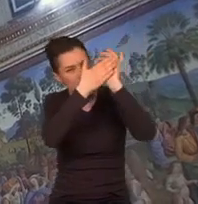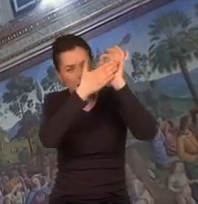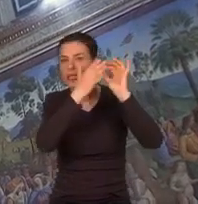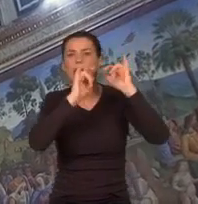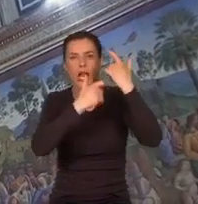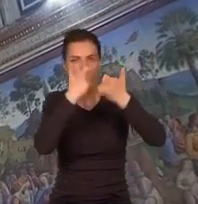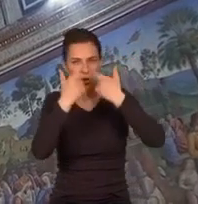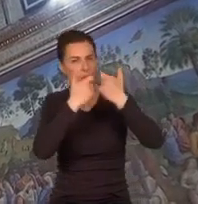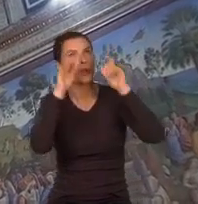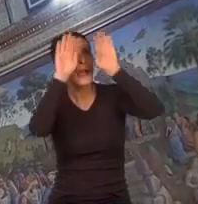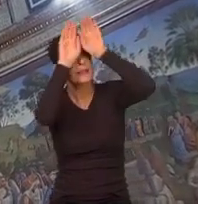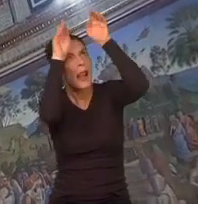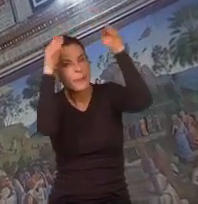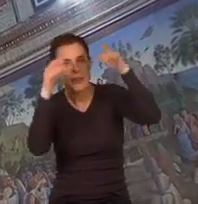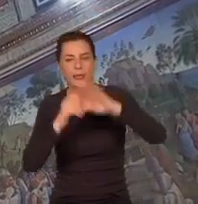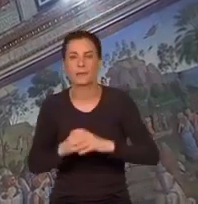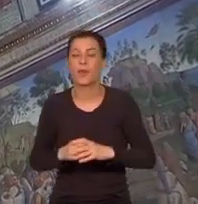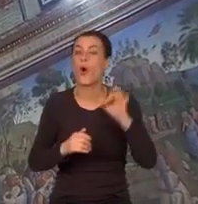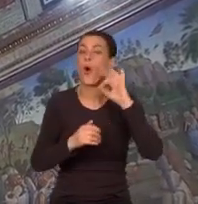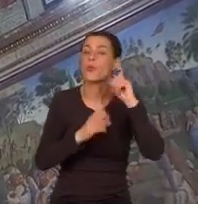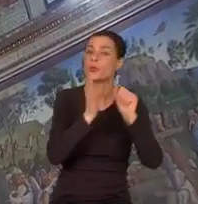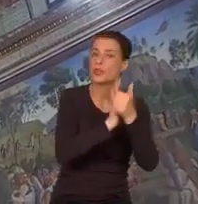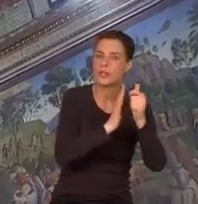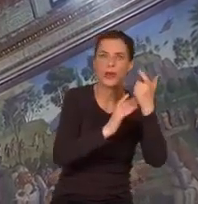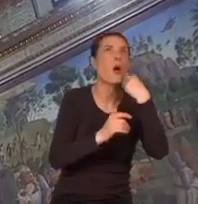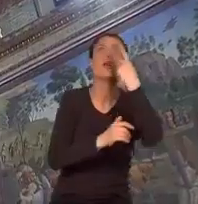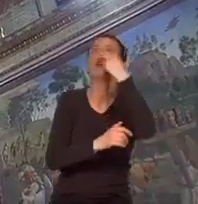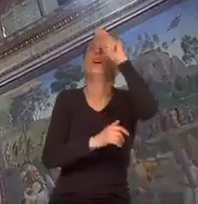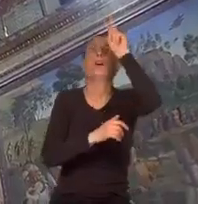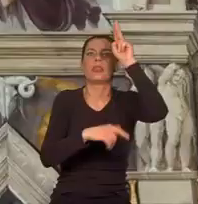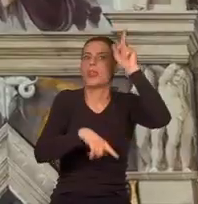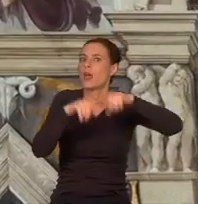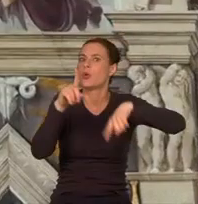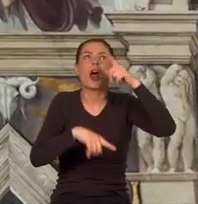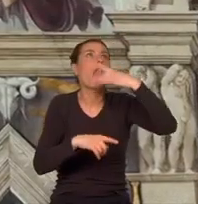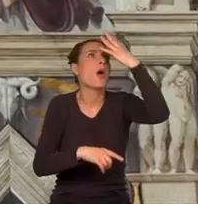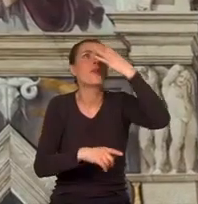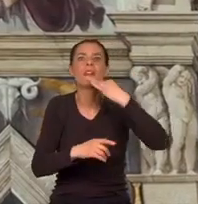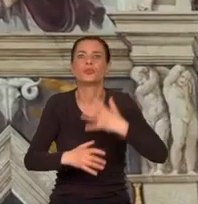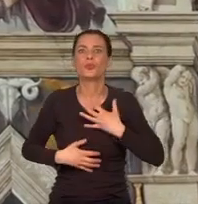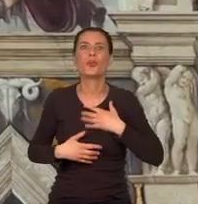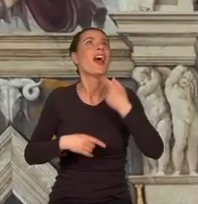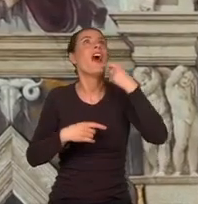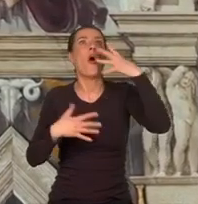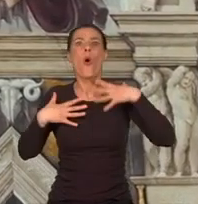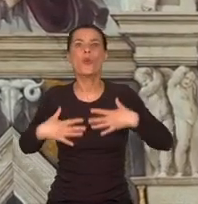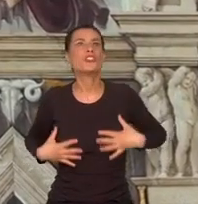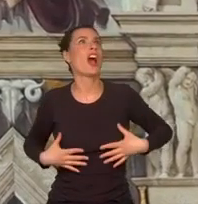kształtem sklepienia. Z zawodu rzeźbiarz stworzył tak naturalne obrazy, że postaci wydają się poruszać.